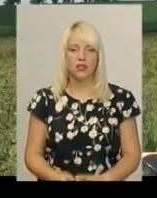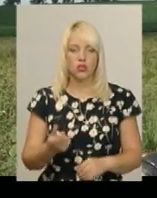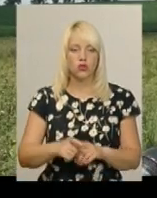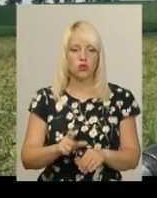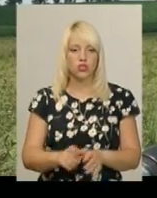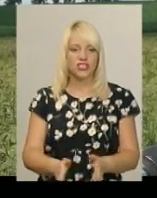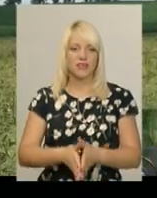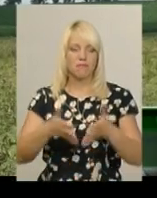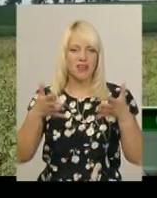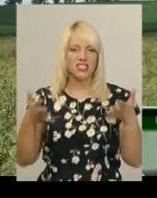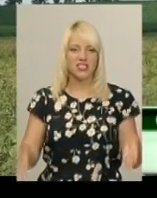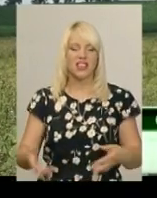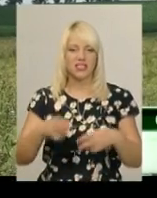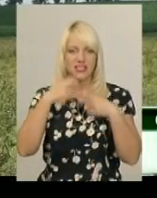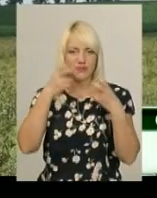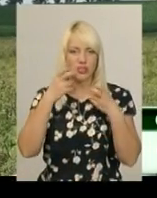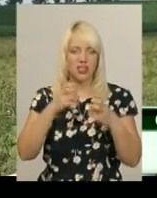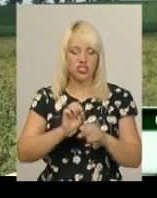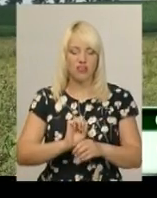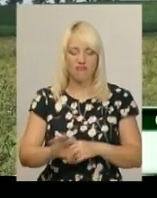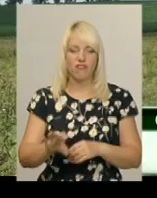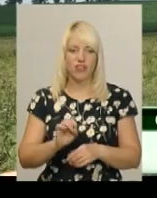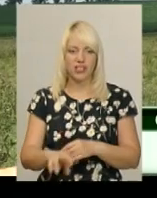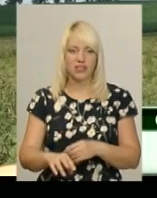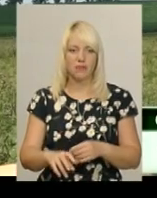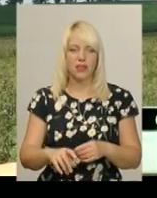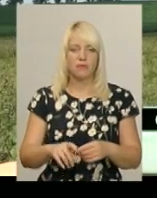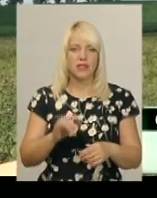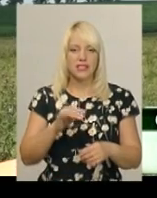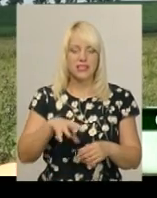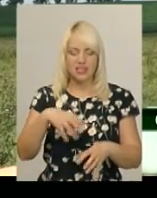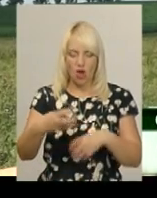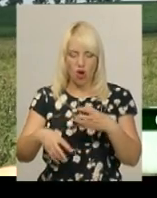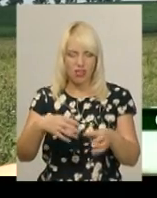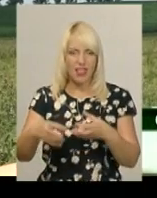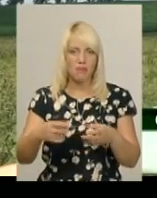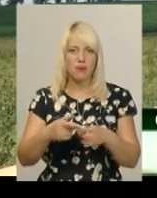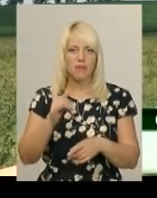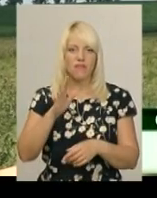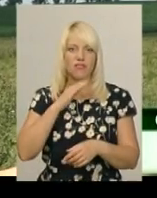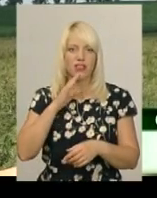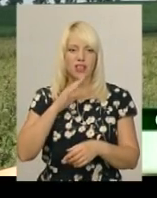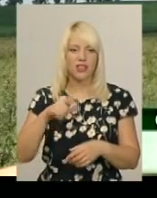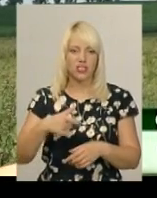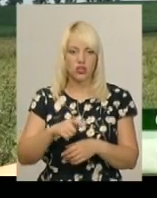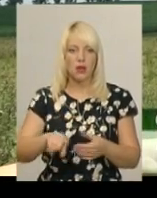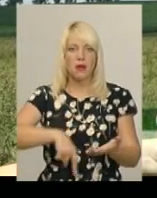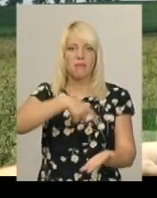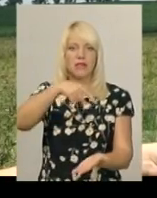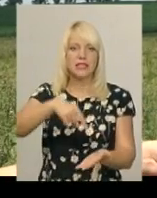масштабні смердячі викиди такі з охлапами в річку міським водоканалом.